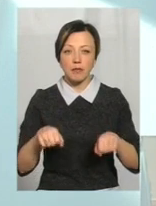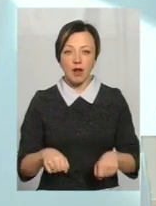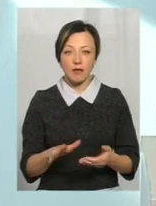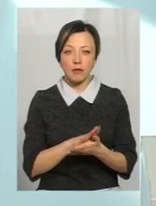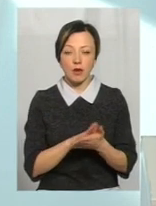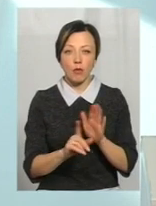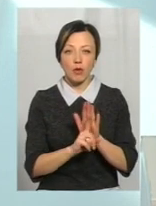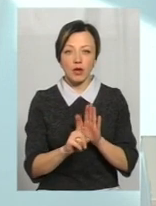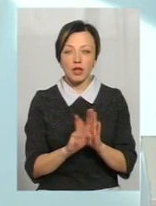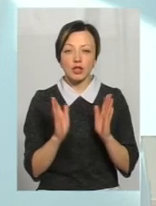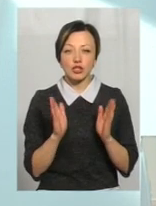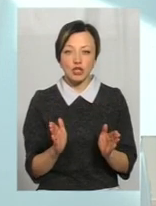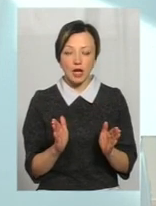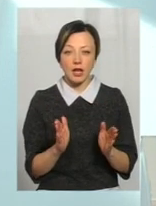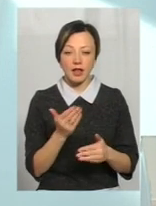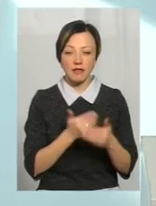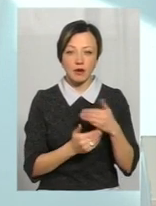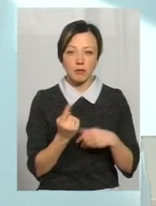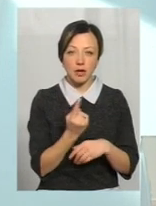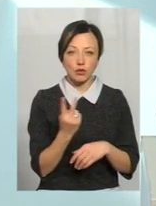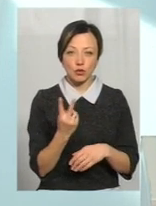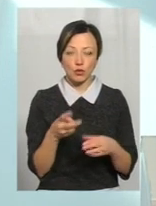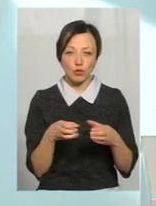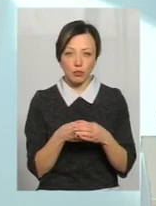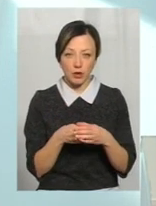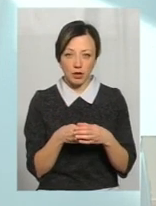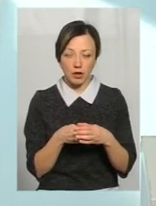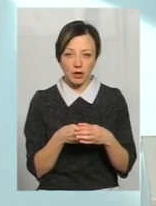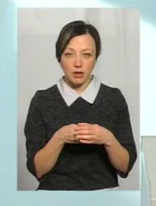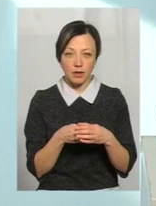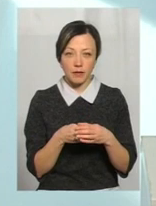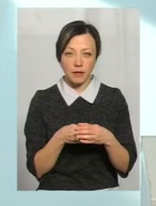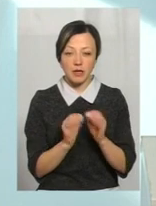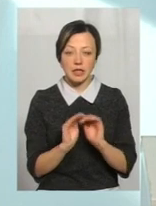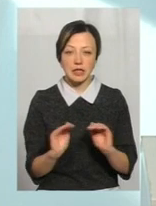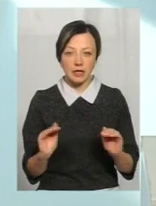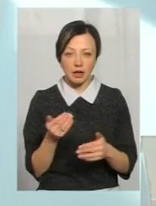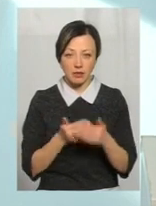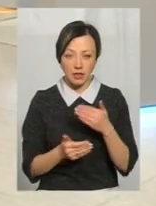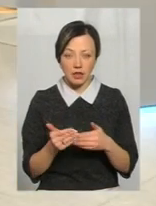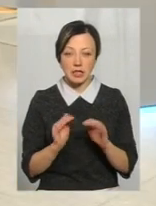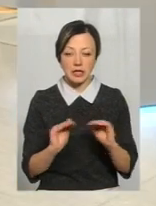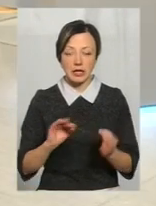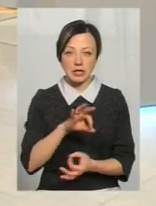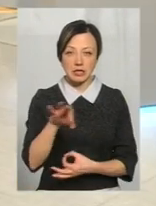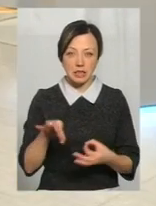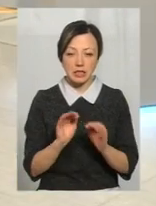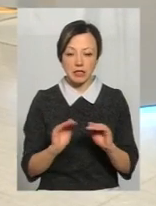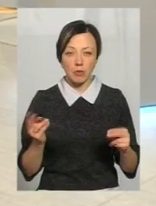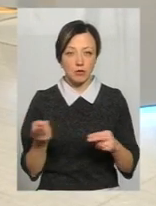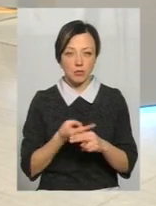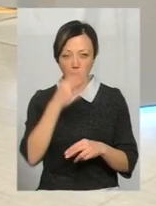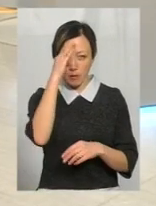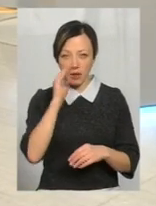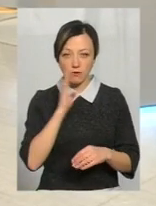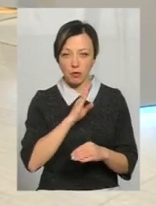проїзд лише інвалідам першої та другої групи, дітей-інвалідів, дітей-сирід, дітей, позбавлених